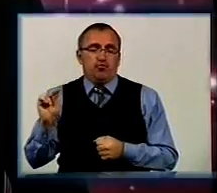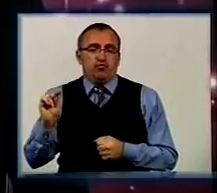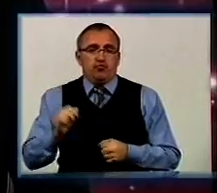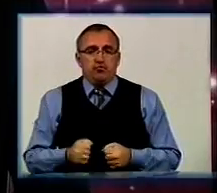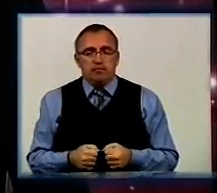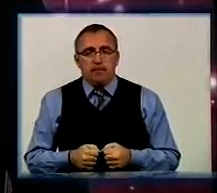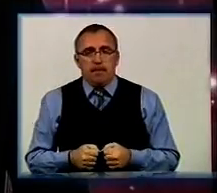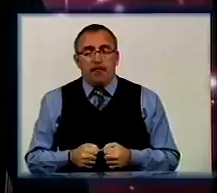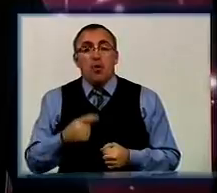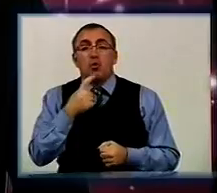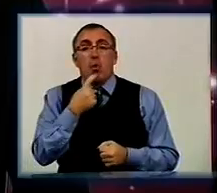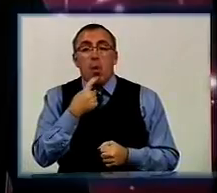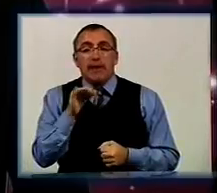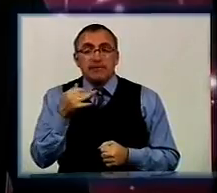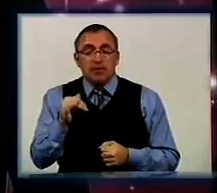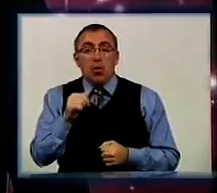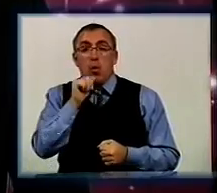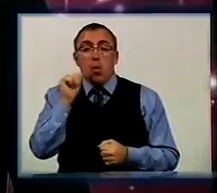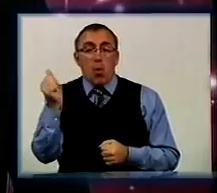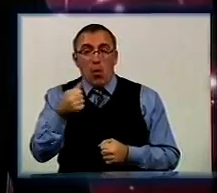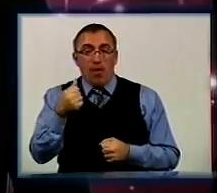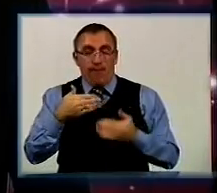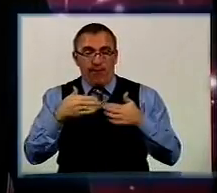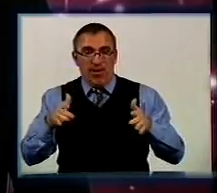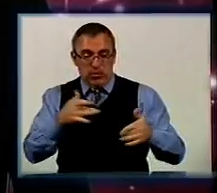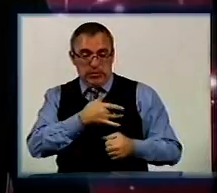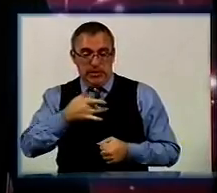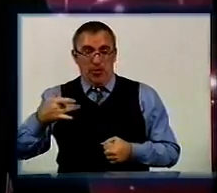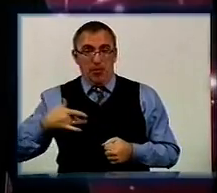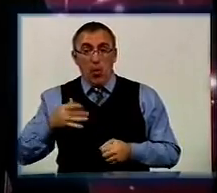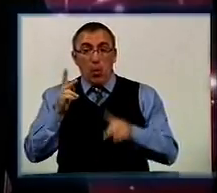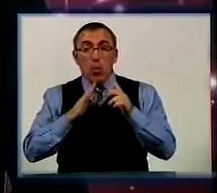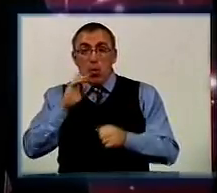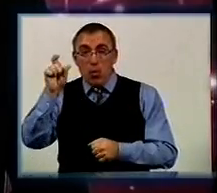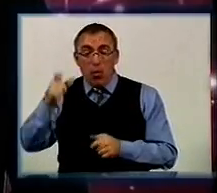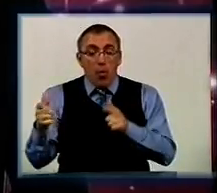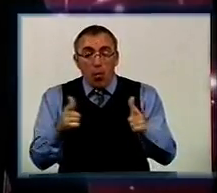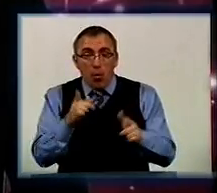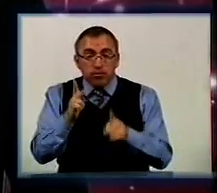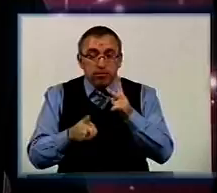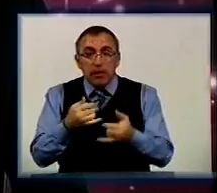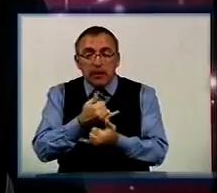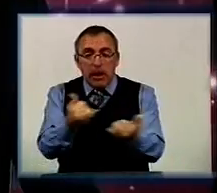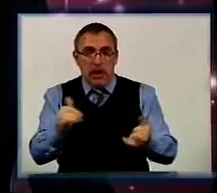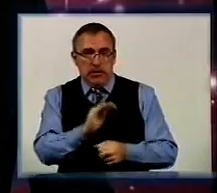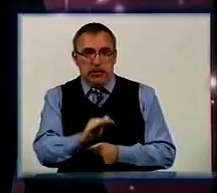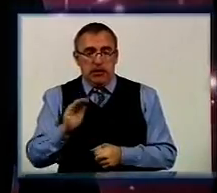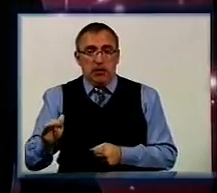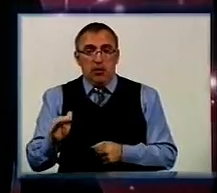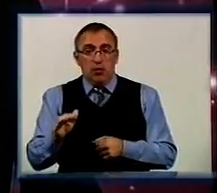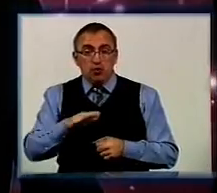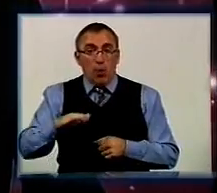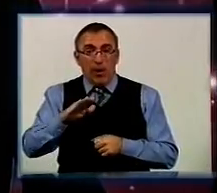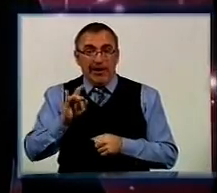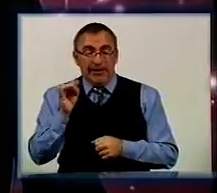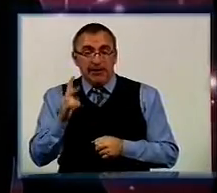У Долинській майже рік хвора на відкриту форму туберкульозу кухарка готувала їжу для дітей. У зоні ризику